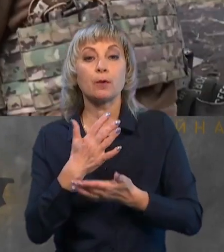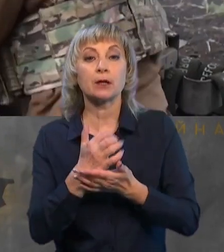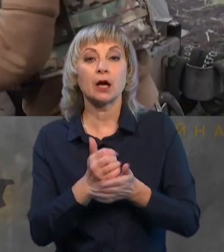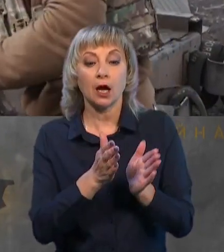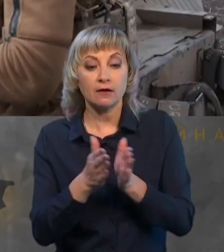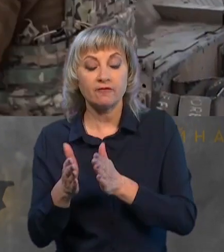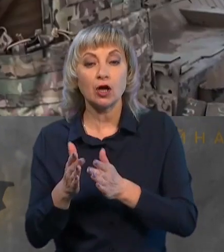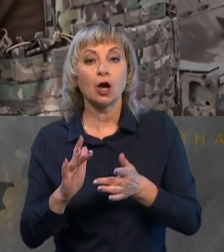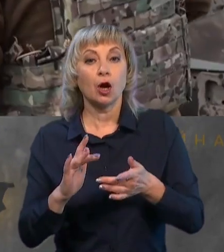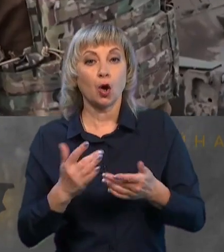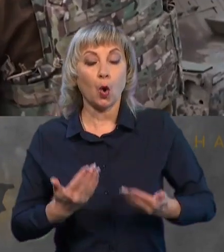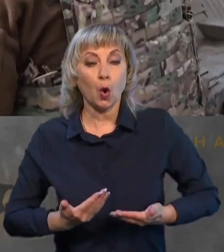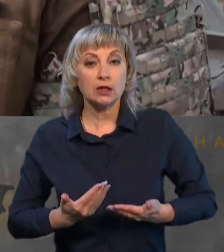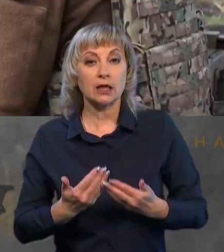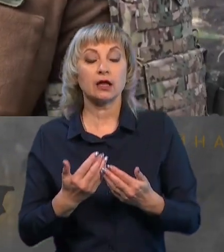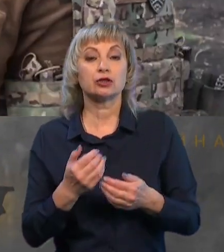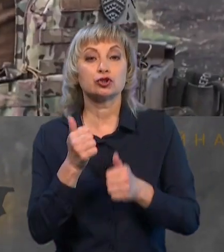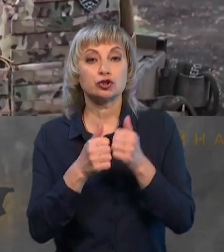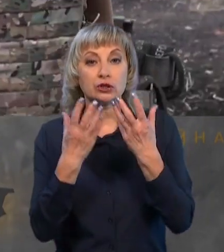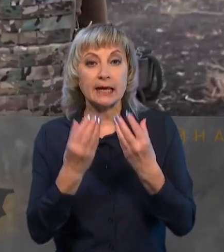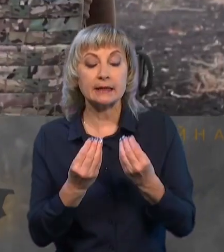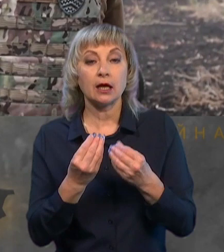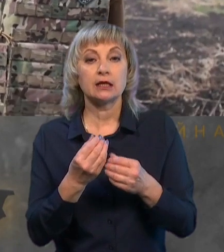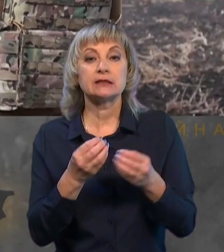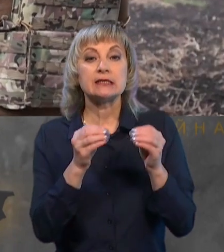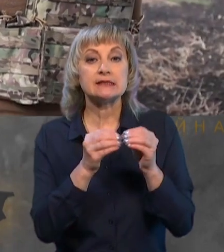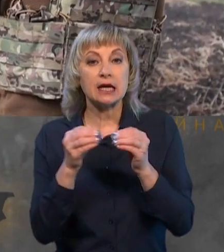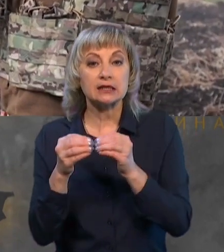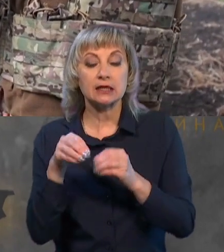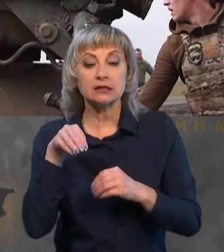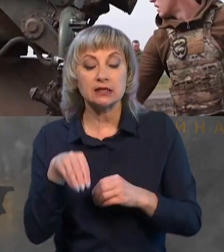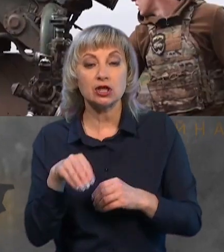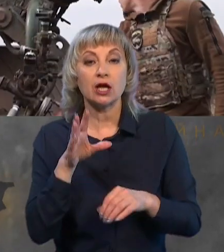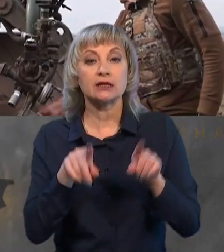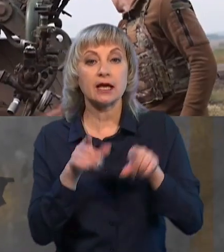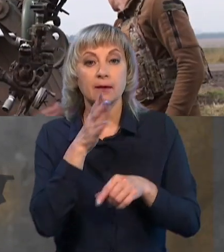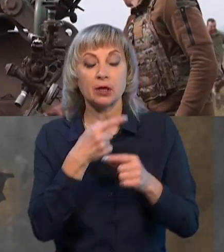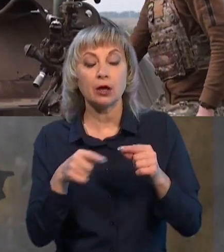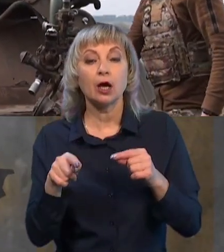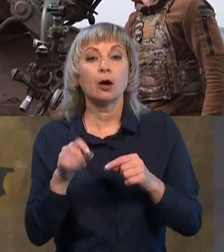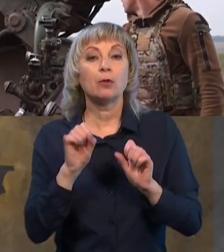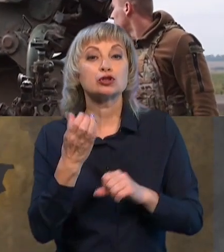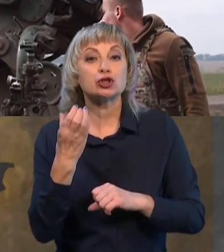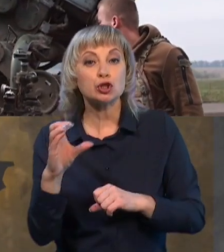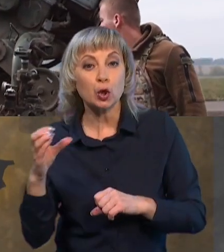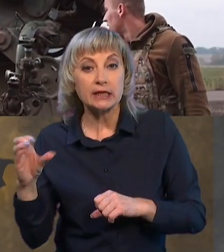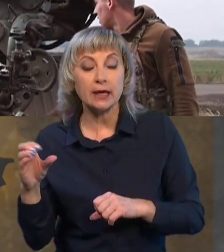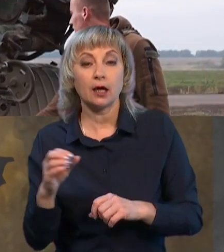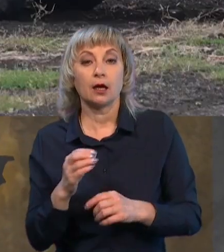режимі онлайн щоденно, це десятки тисяч, а в деякі періоди, можливо, сотні, тому що йдуть